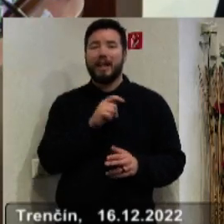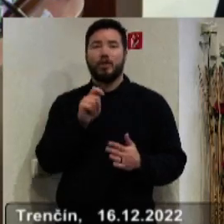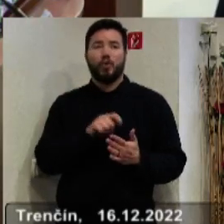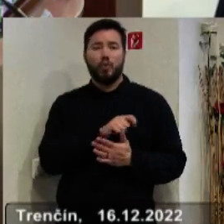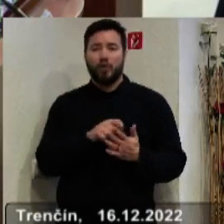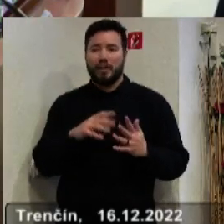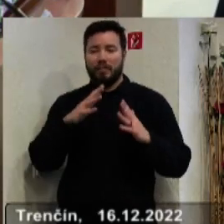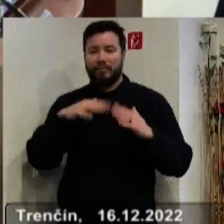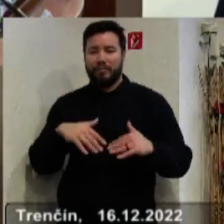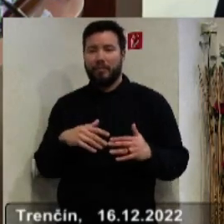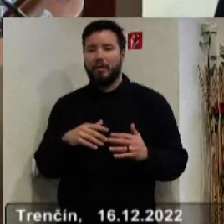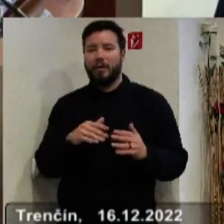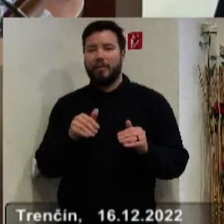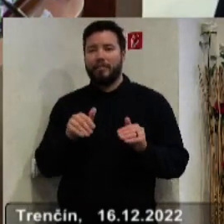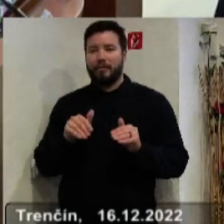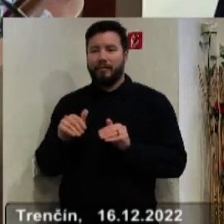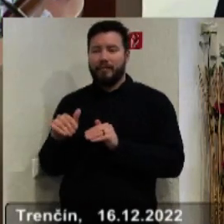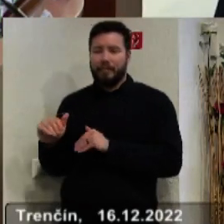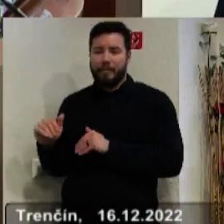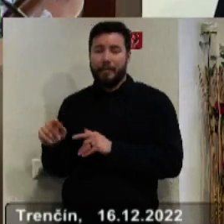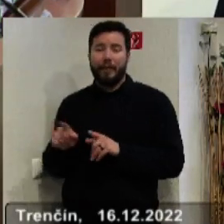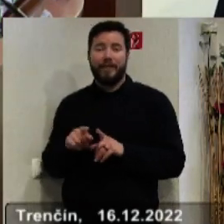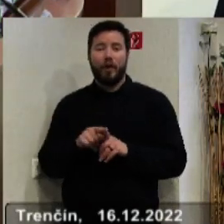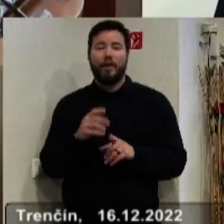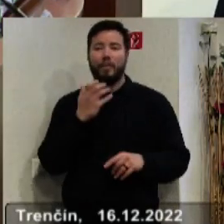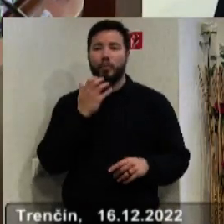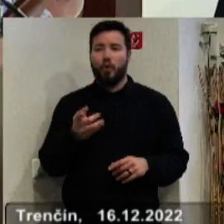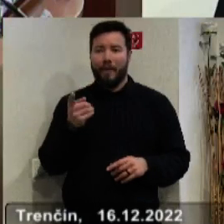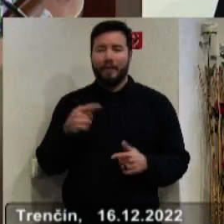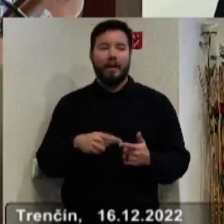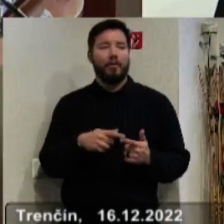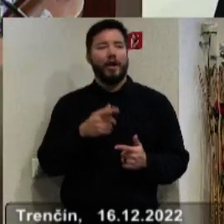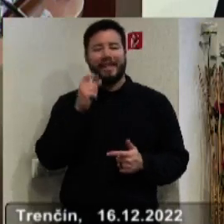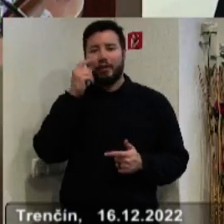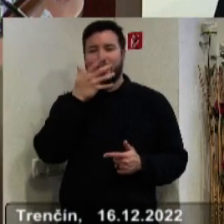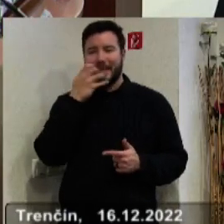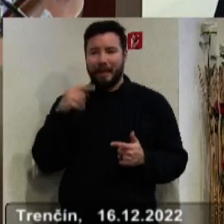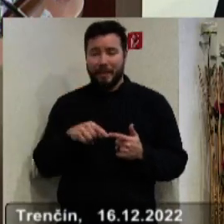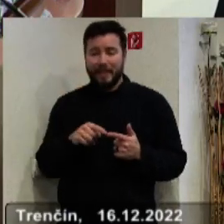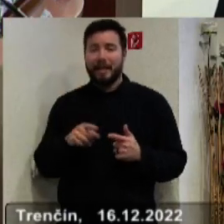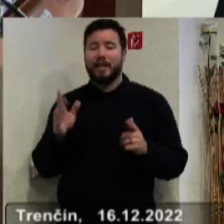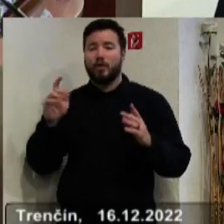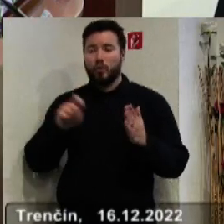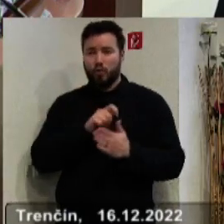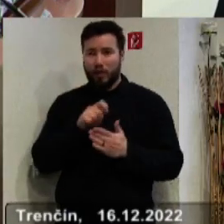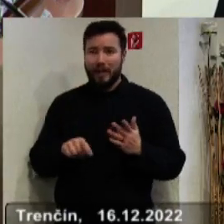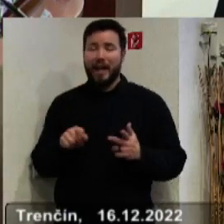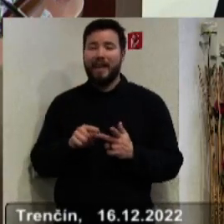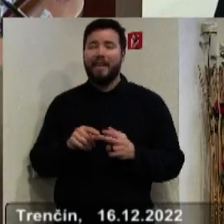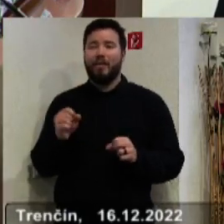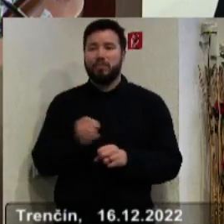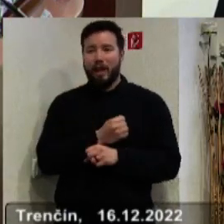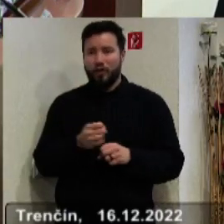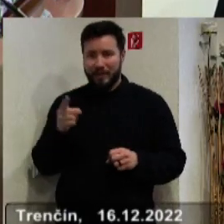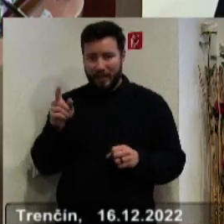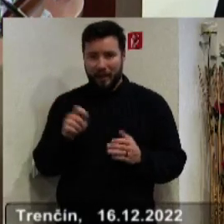ako nemocnice idú do úzadia. Konec koncov aj v Púchove, ale v Treničanských tieplniciach zanikli. A zanikli už aj v Bánovciach de facto,